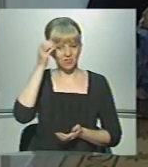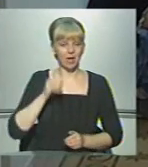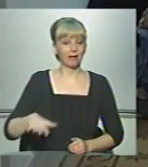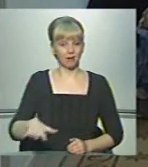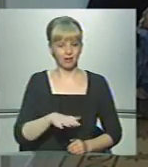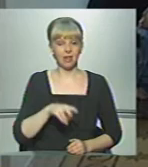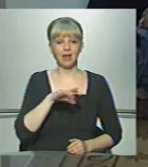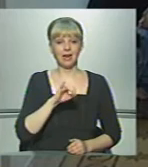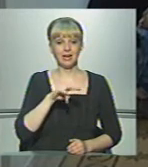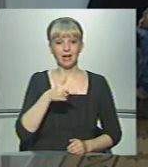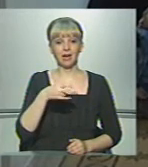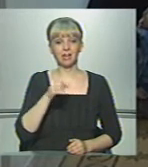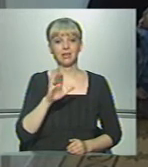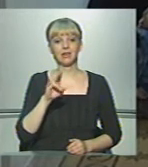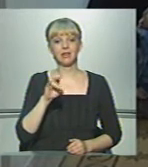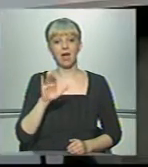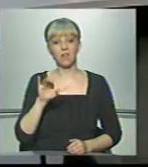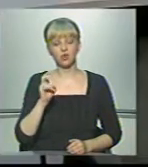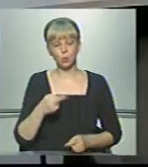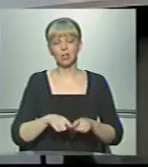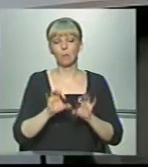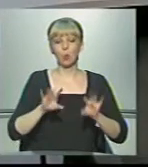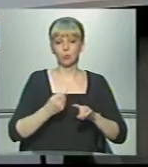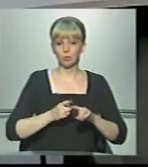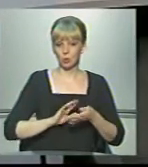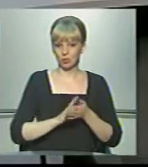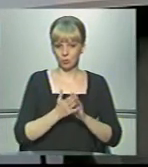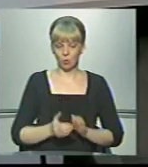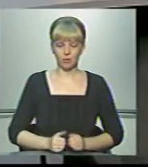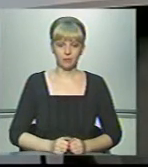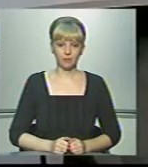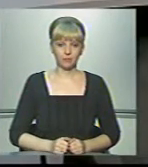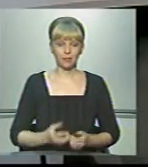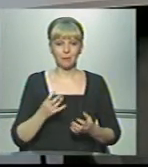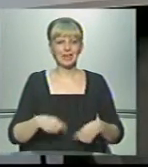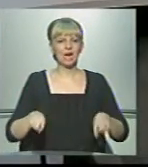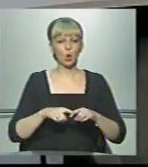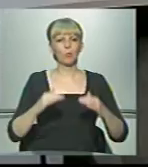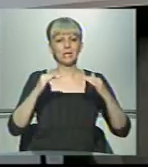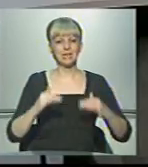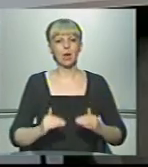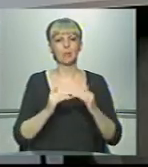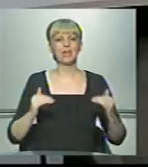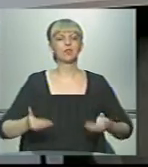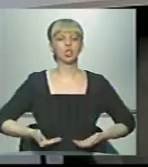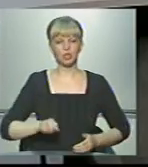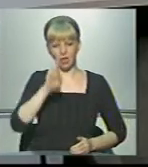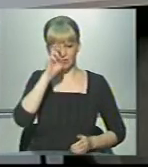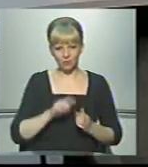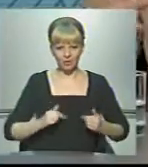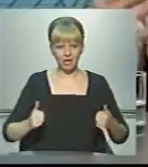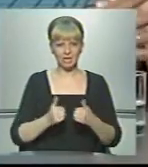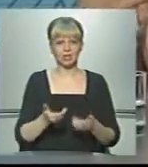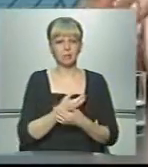країни Лілія Гриневич. Ось як вона прокоментувала цю ситуацію. При такому низькому рівні життя в країні